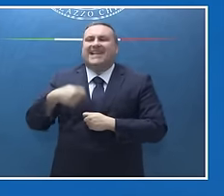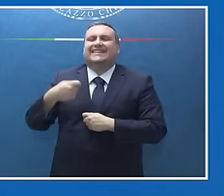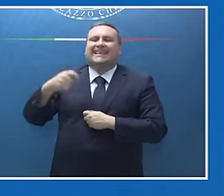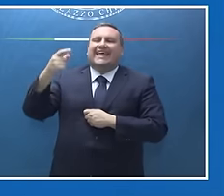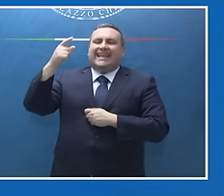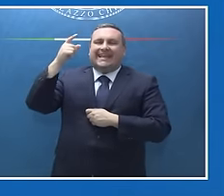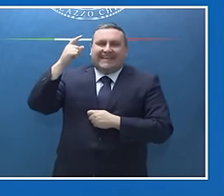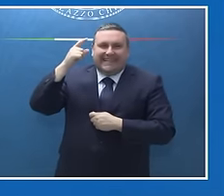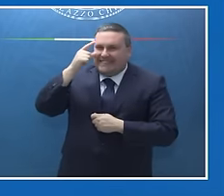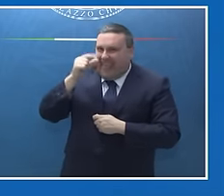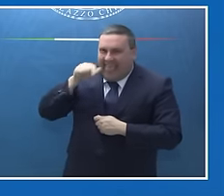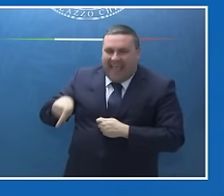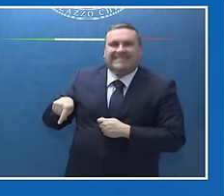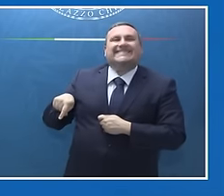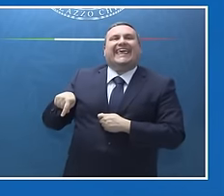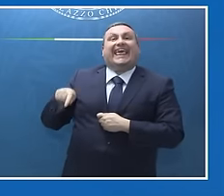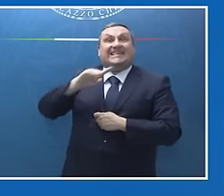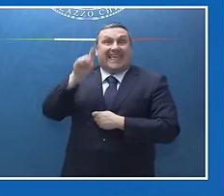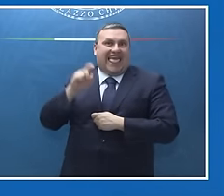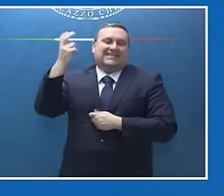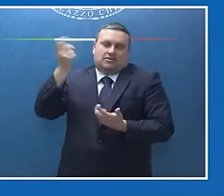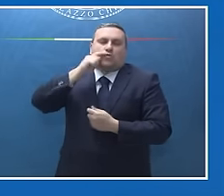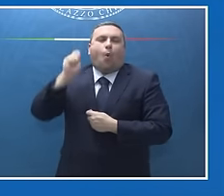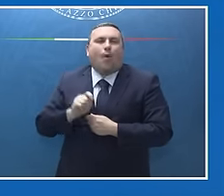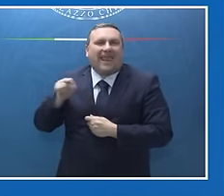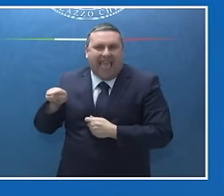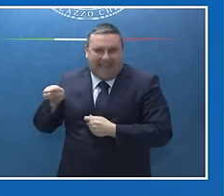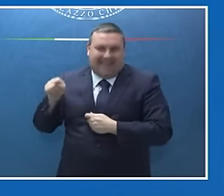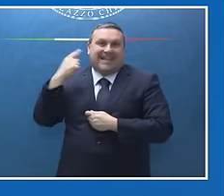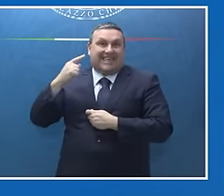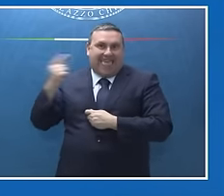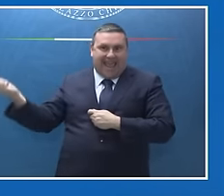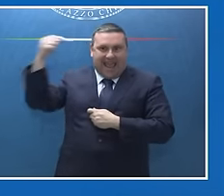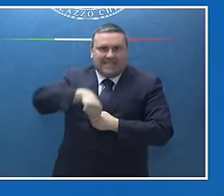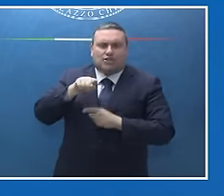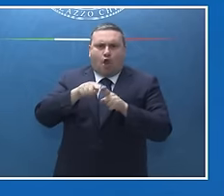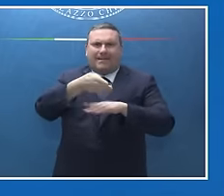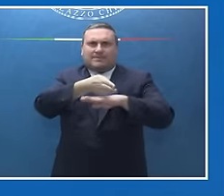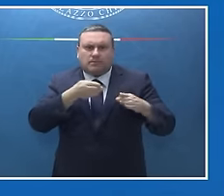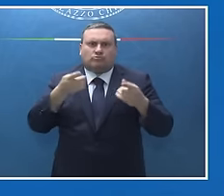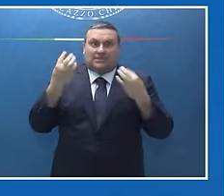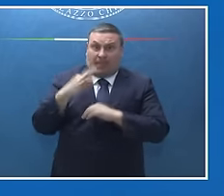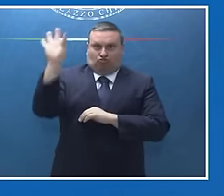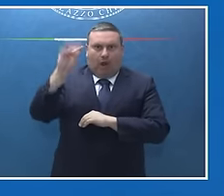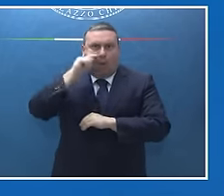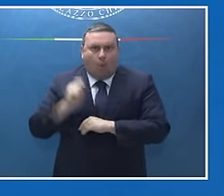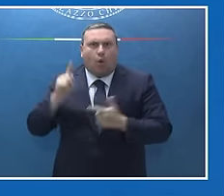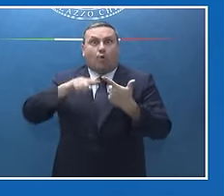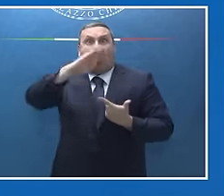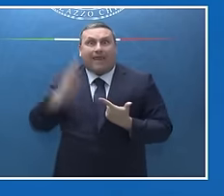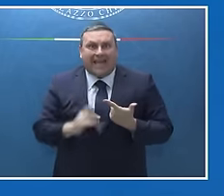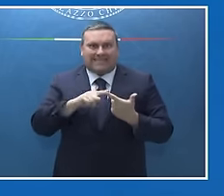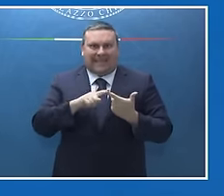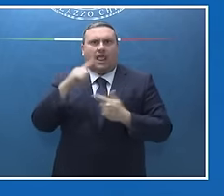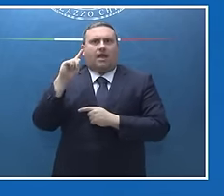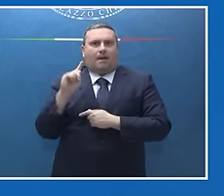sapete ha preso parte durante la prima giornata alla sessione speciale sull'Ucraina, ma sono intervenuti anche il leader del Brasile, che